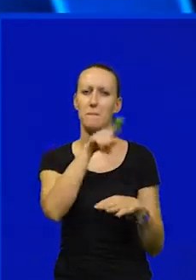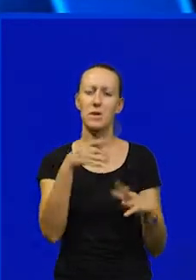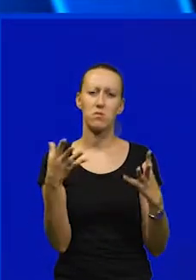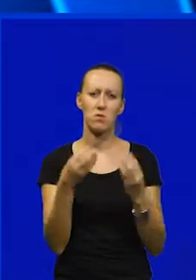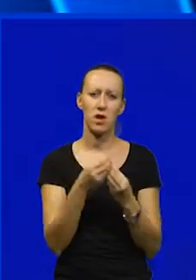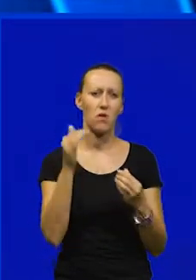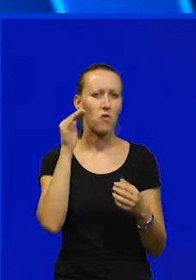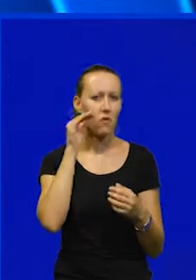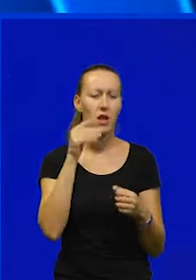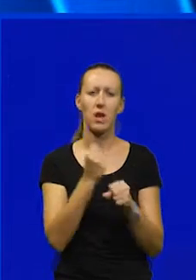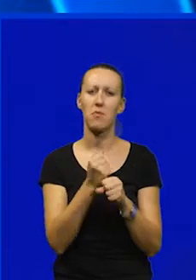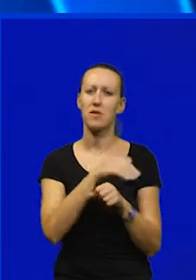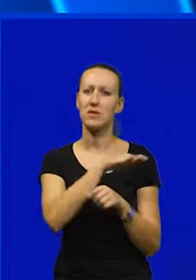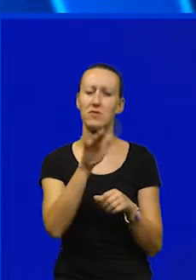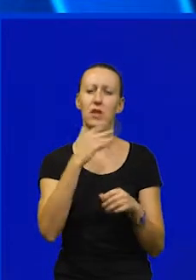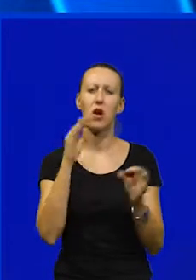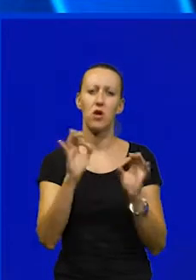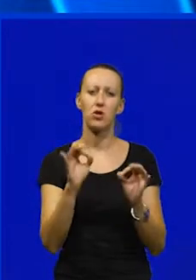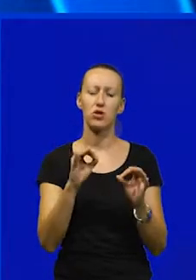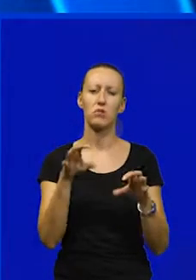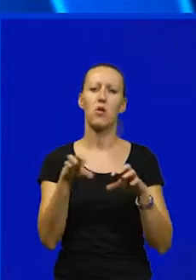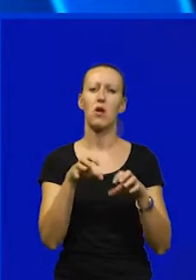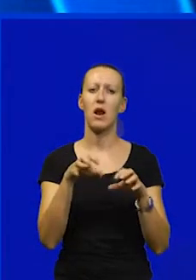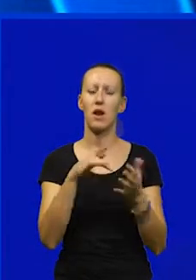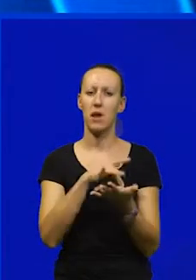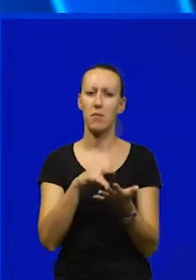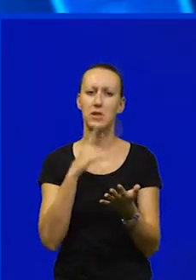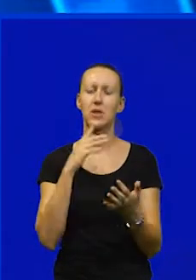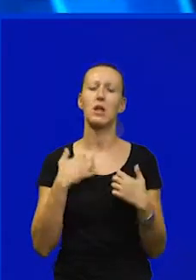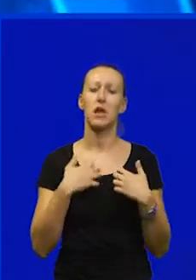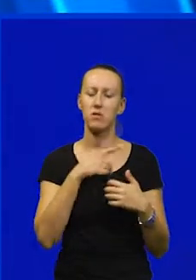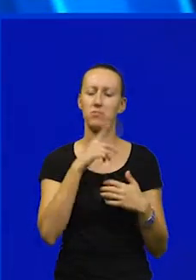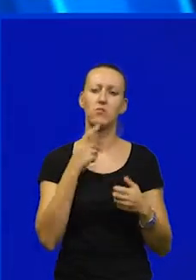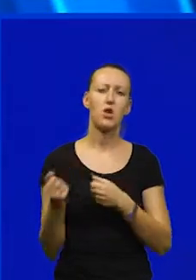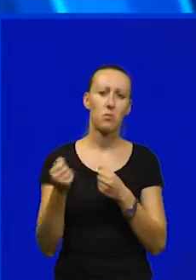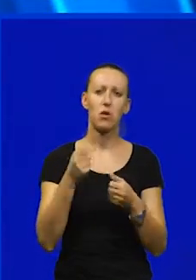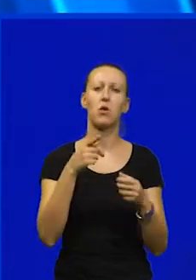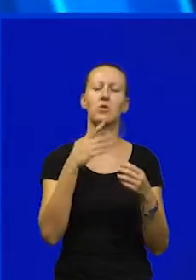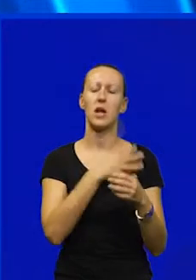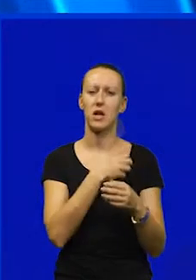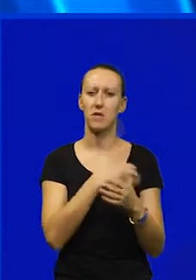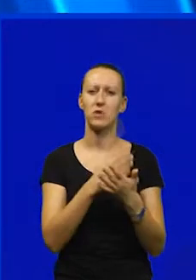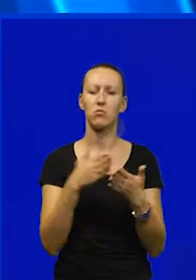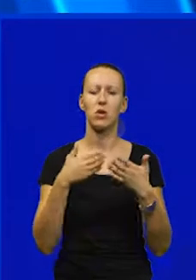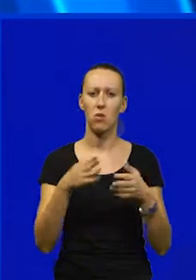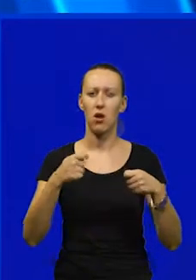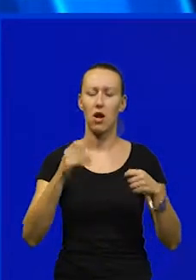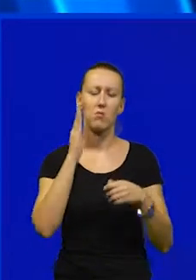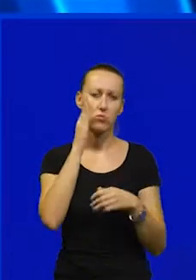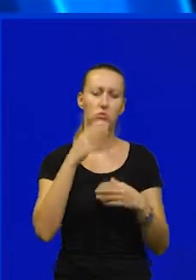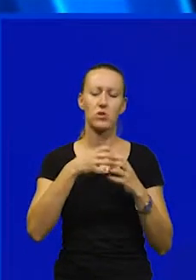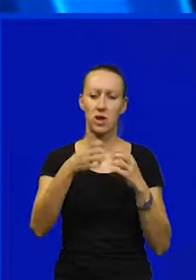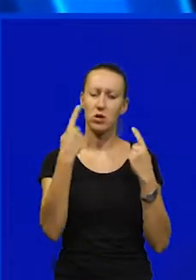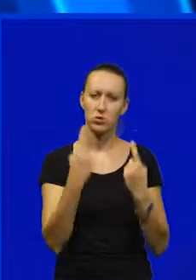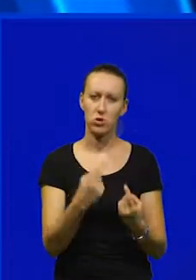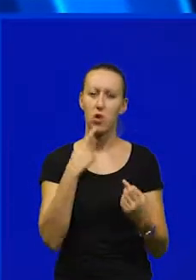strane vlade učiniti sve da održimo radna mjesta i nastojimo da doprinos održivosti Hrvatske brodogradnje i u